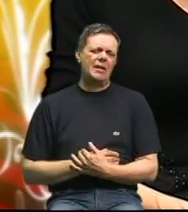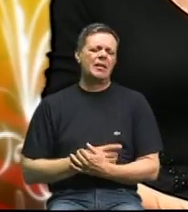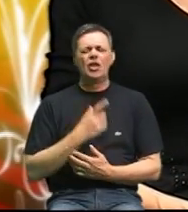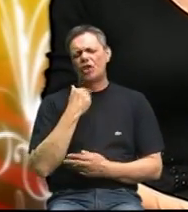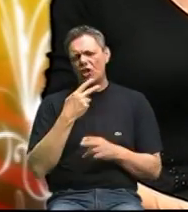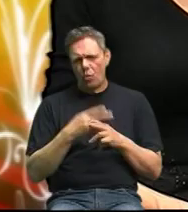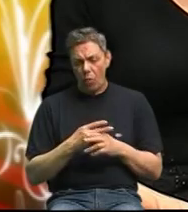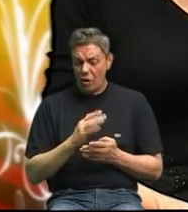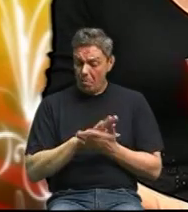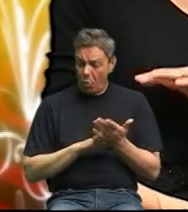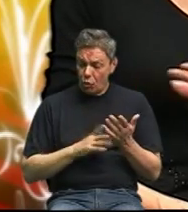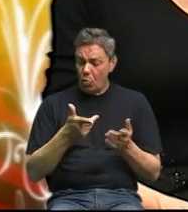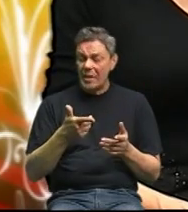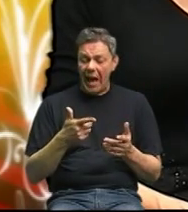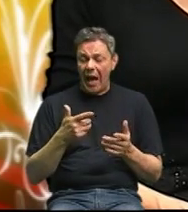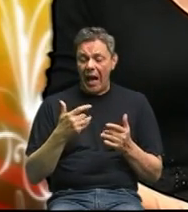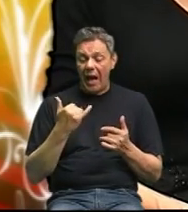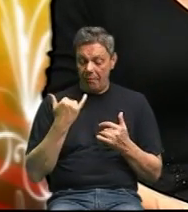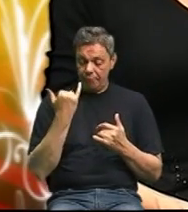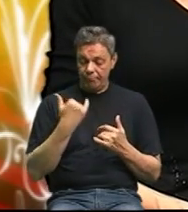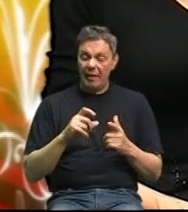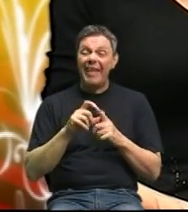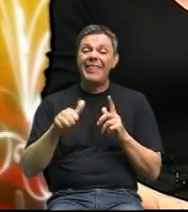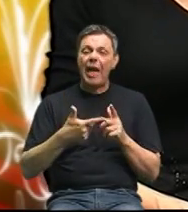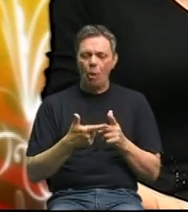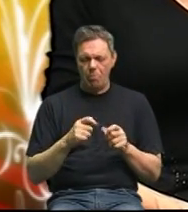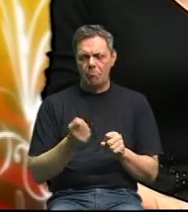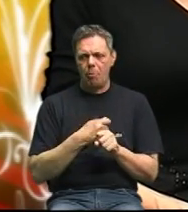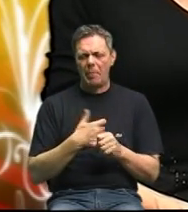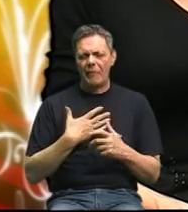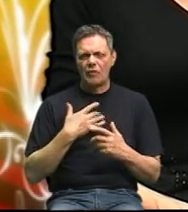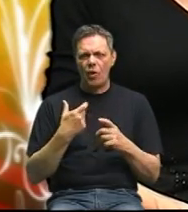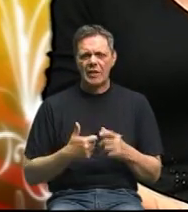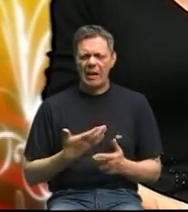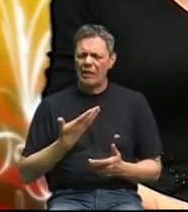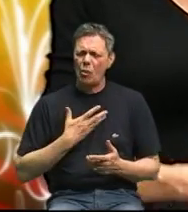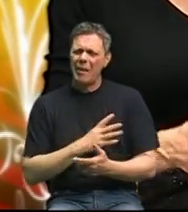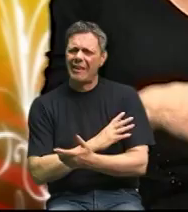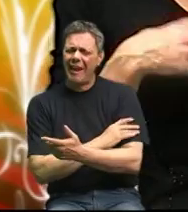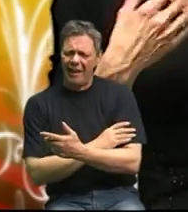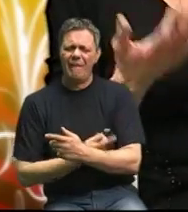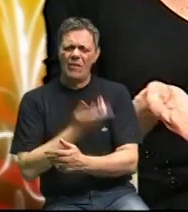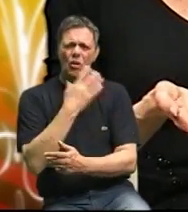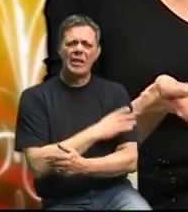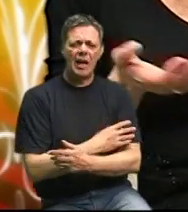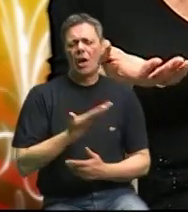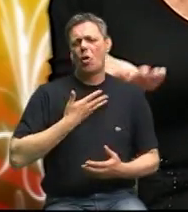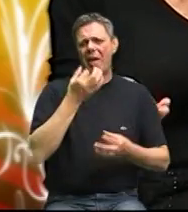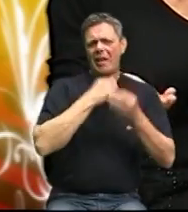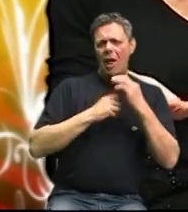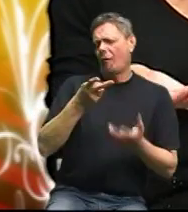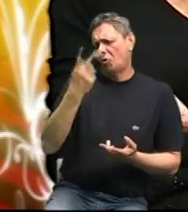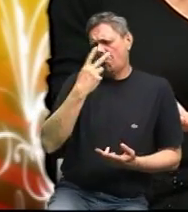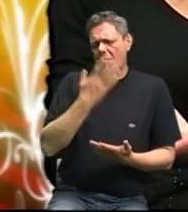sa ovoj dijetov im se popravi stanje kad dobijete visoki krni tlak dobijete lijekove to je